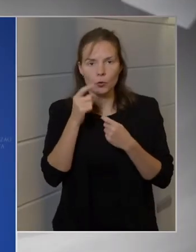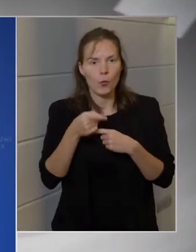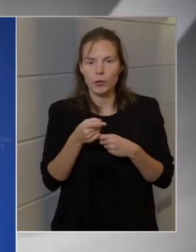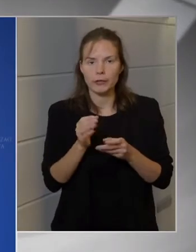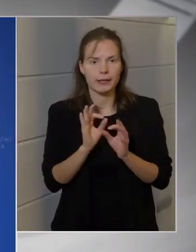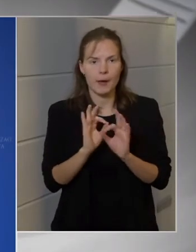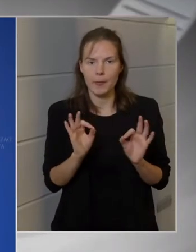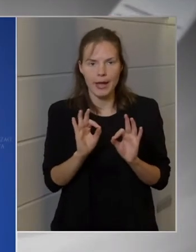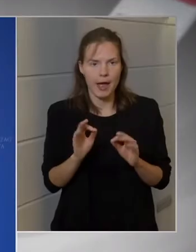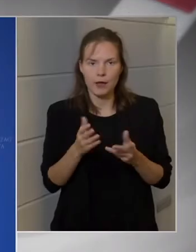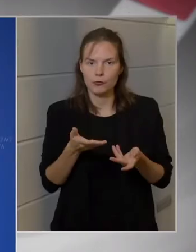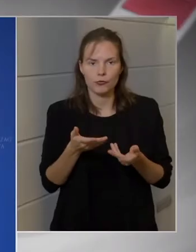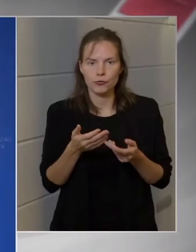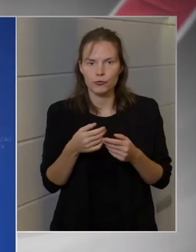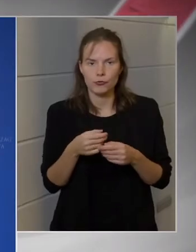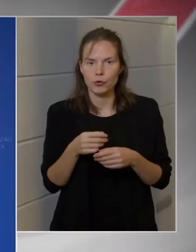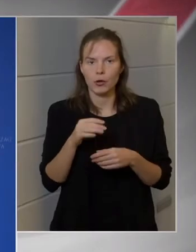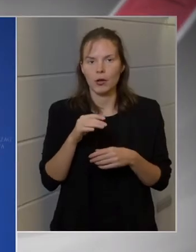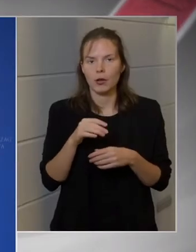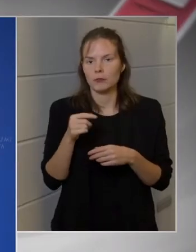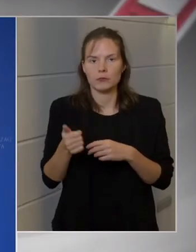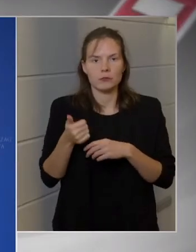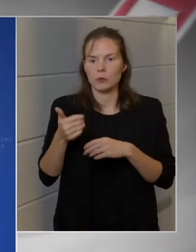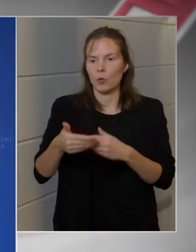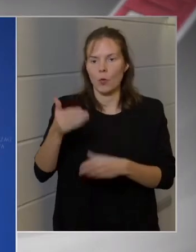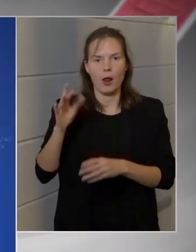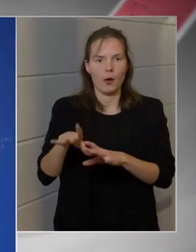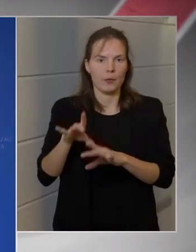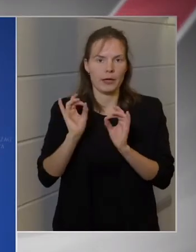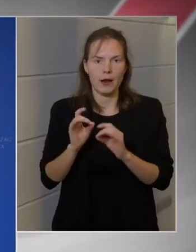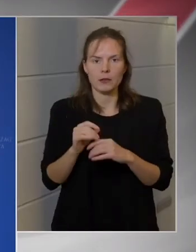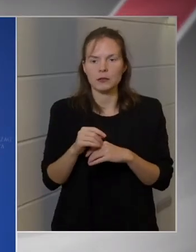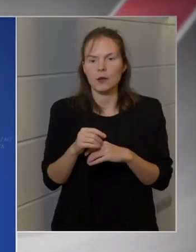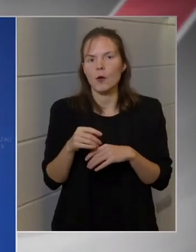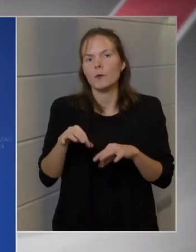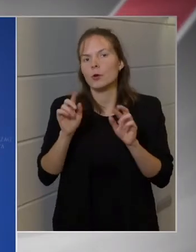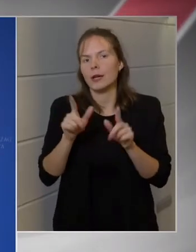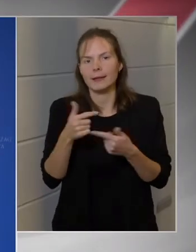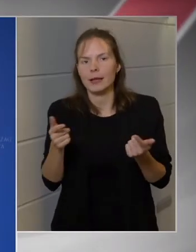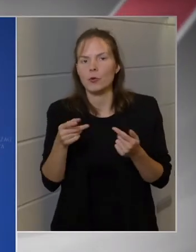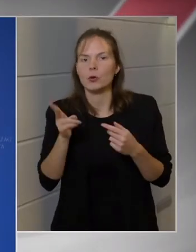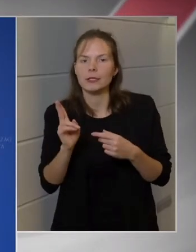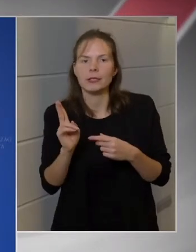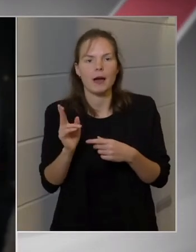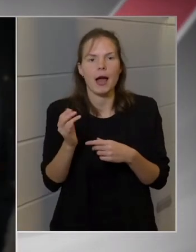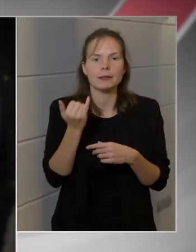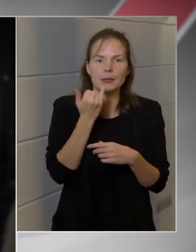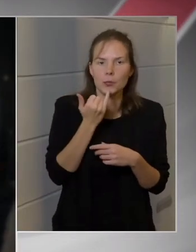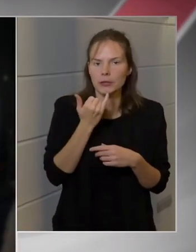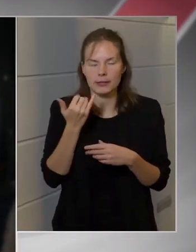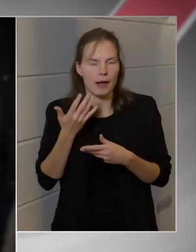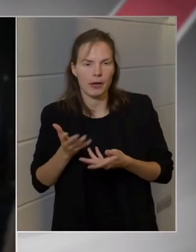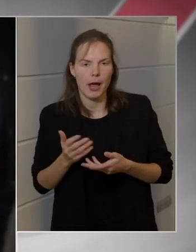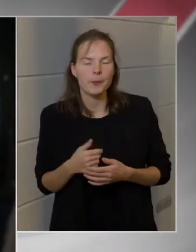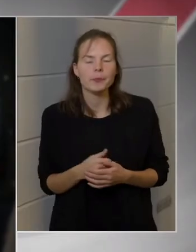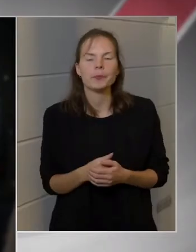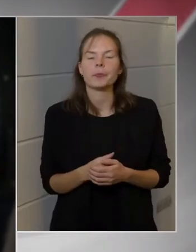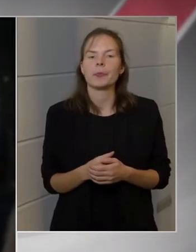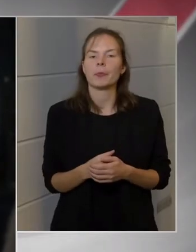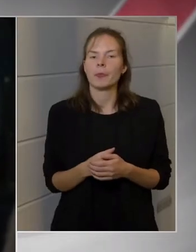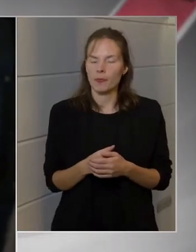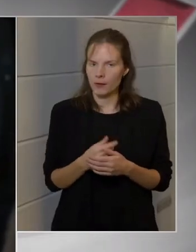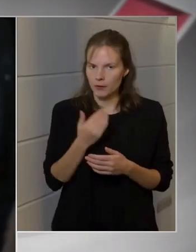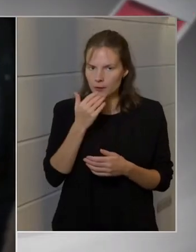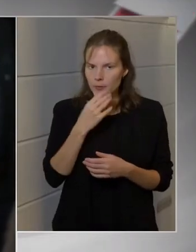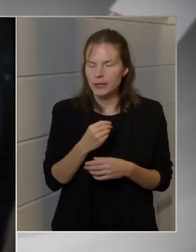szintén nem helyes, nem helyes egy médiumot kiválasztani, függett attól, hogy az kivel szimpatizál, vagy kivel nem. Köszönöm szépen. Ön szerint